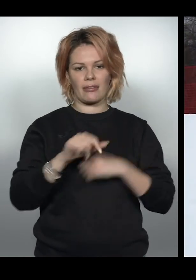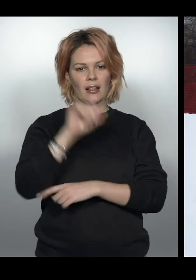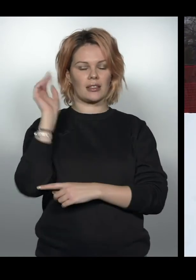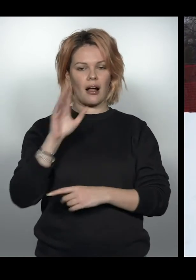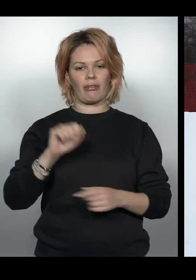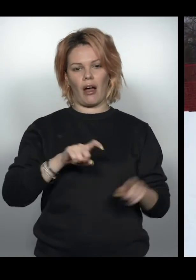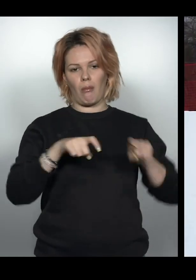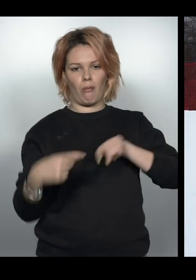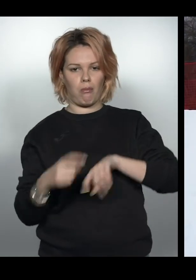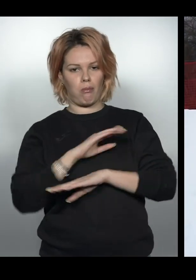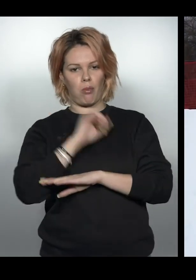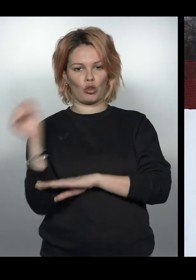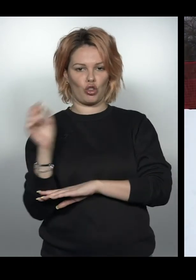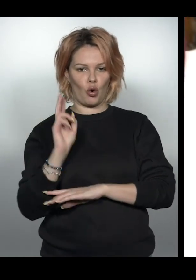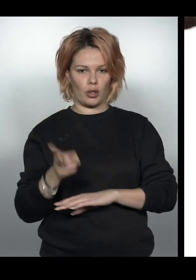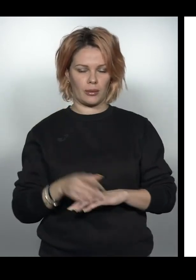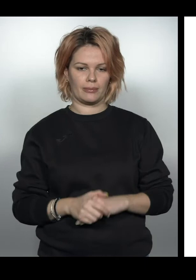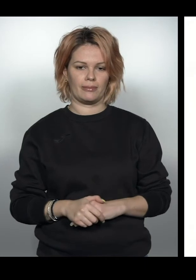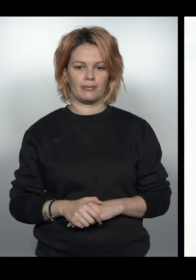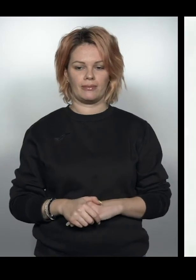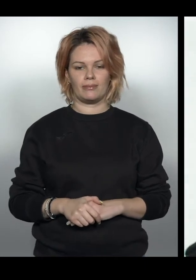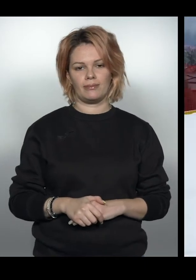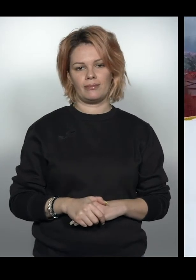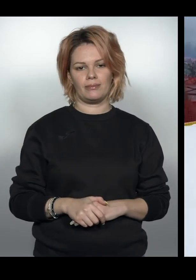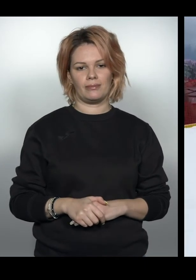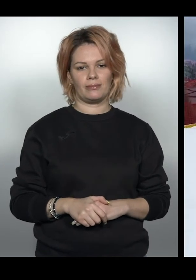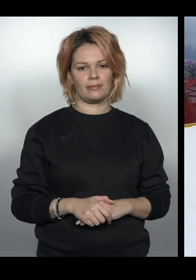назад, а на бочок. Тобто на бочок стираємося раз.